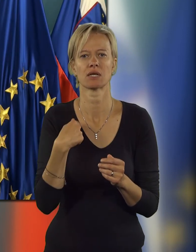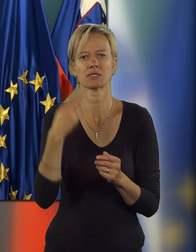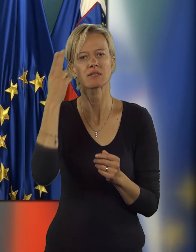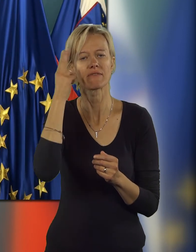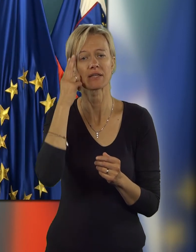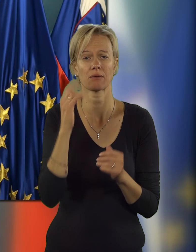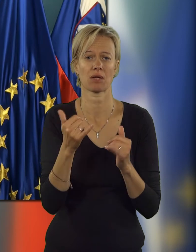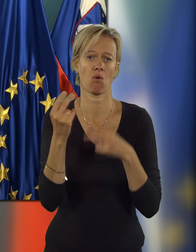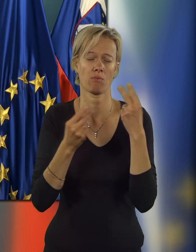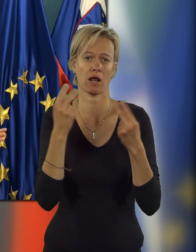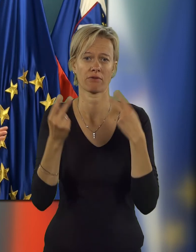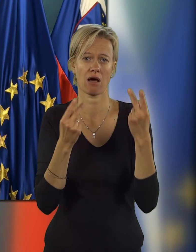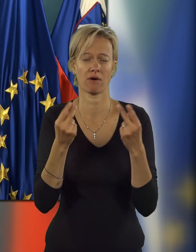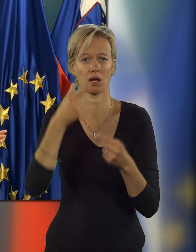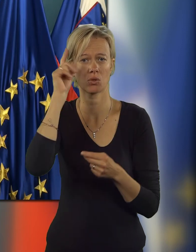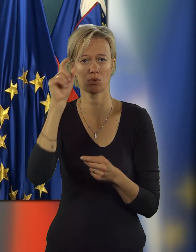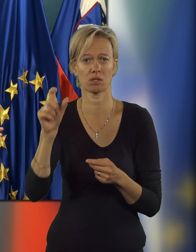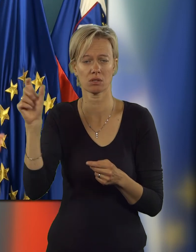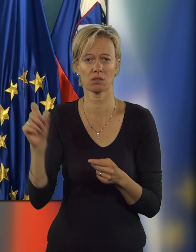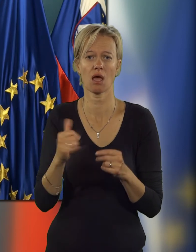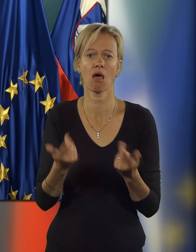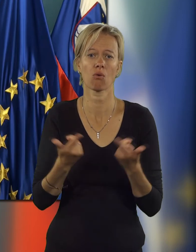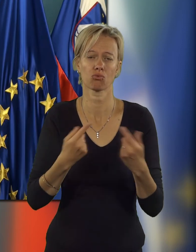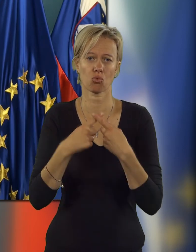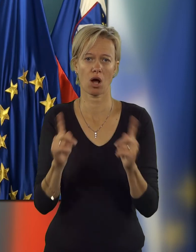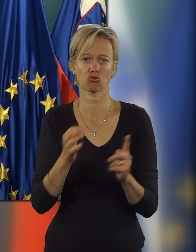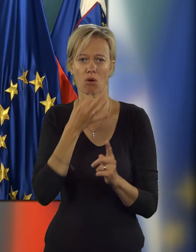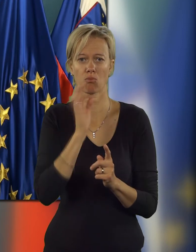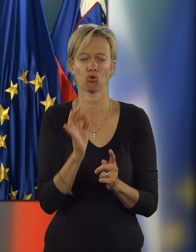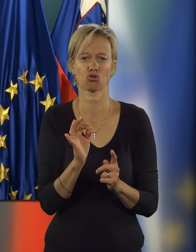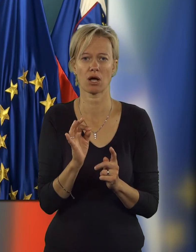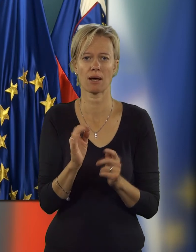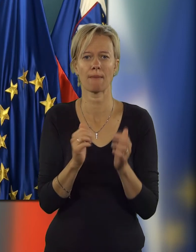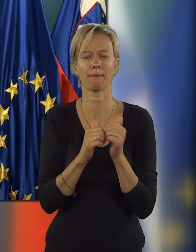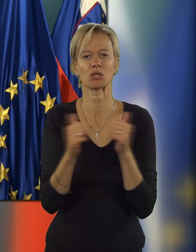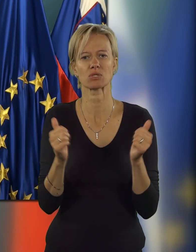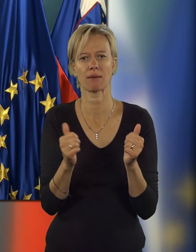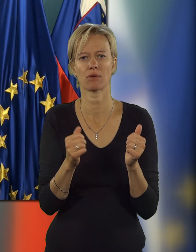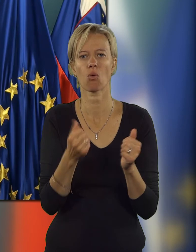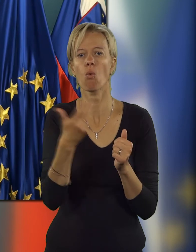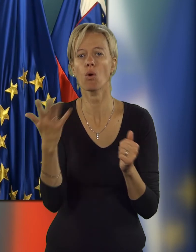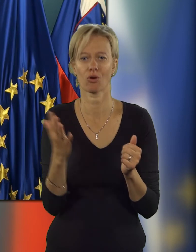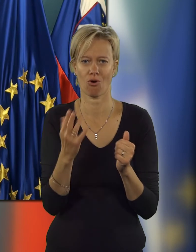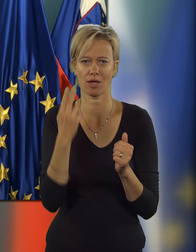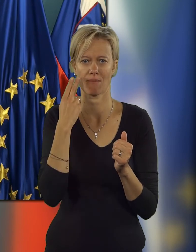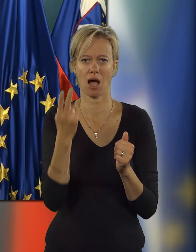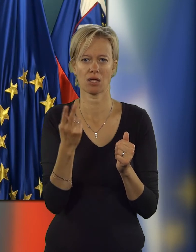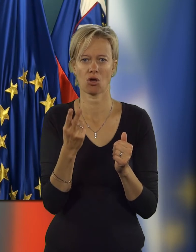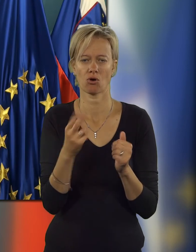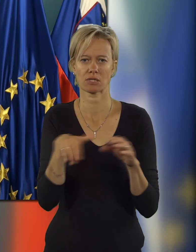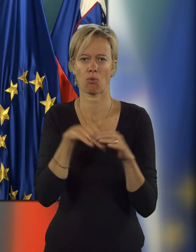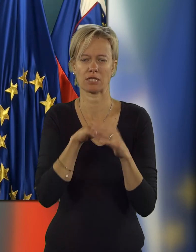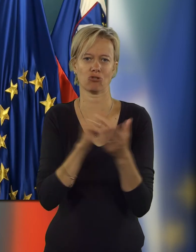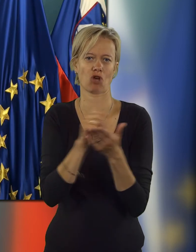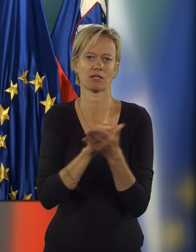se zavedam, da obravnava ljudi je lahko drugačna, boljša, predvsem koliko imajo